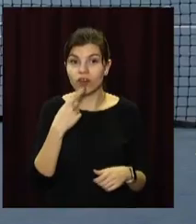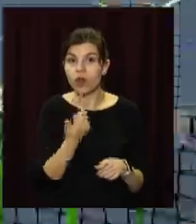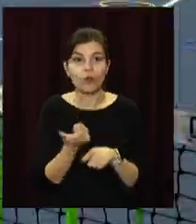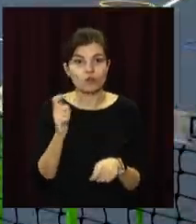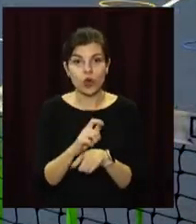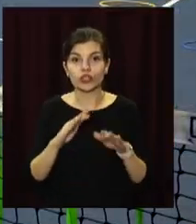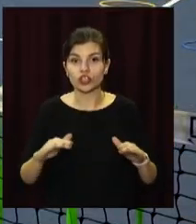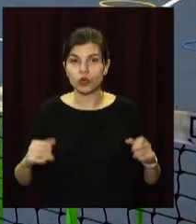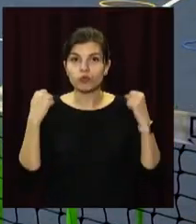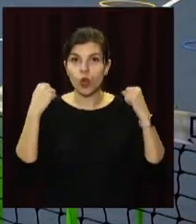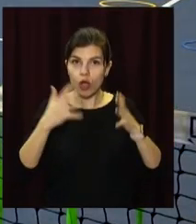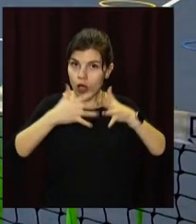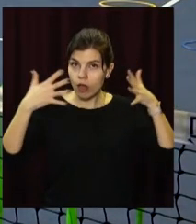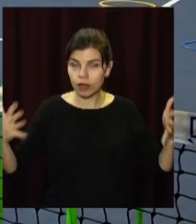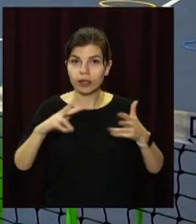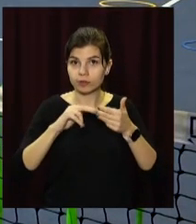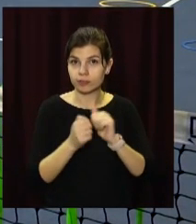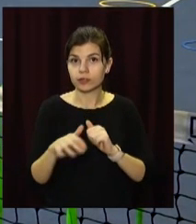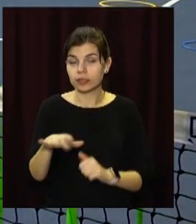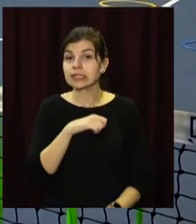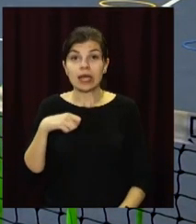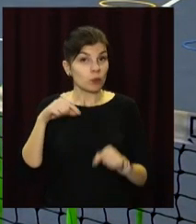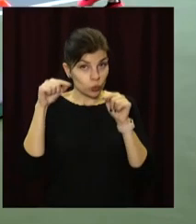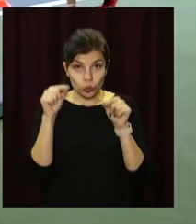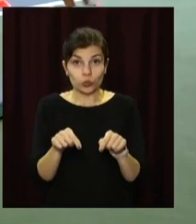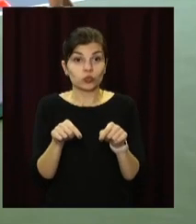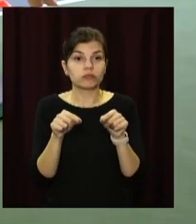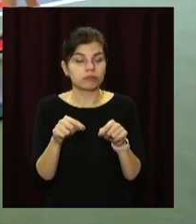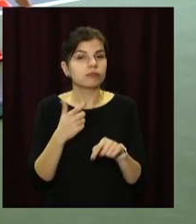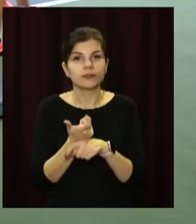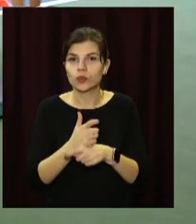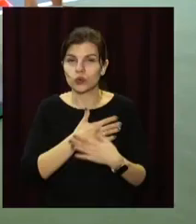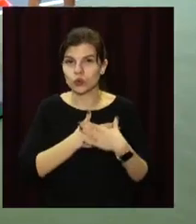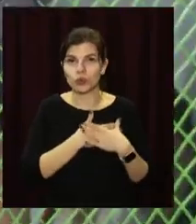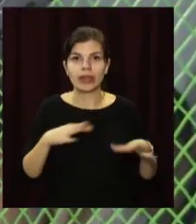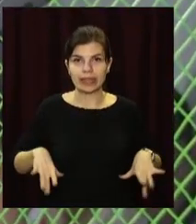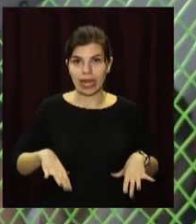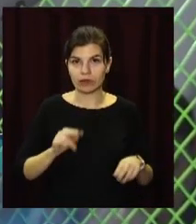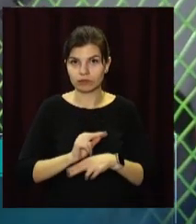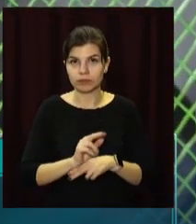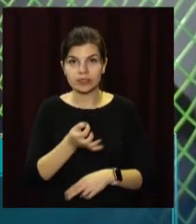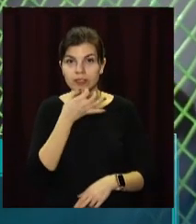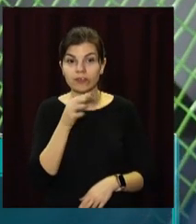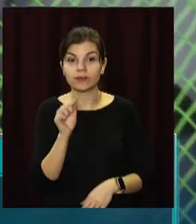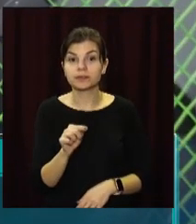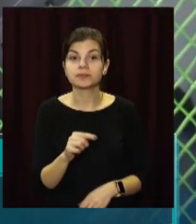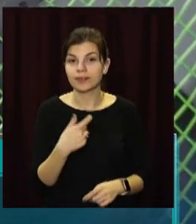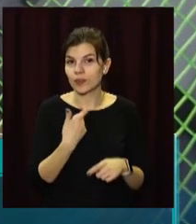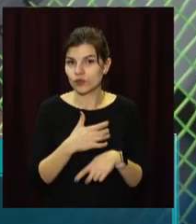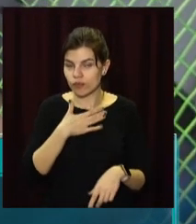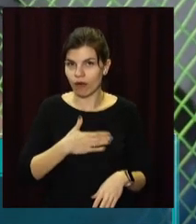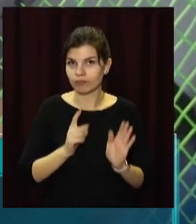це найбільший дитячий спортивний заклад Кам'янського, і саме тут її найулюбленіші тренери. «Після школи я кожен раз зудовженням